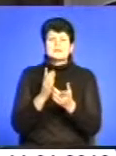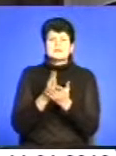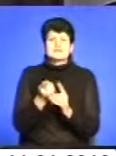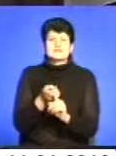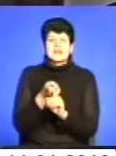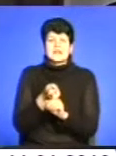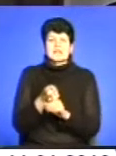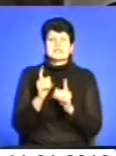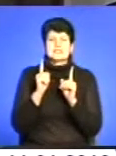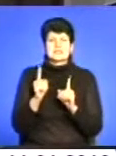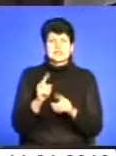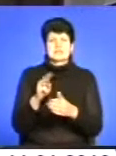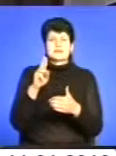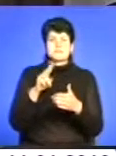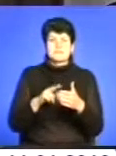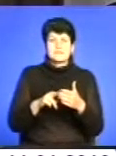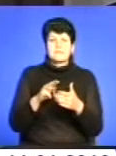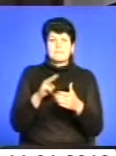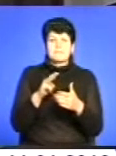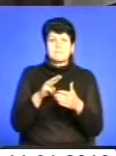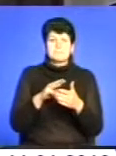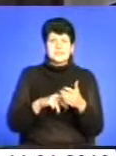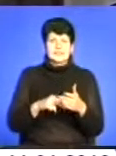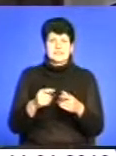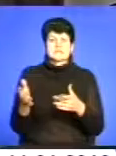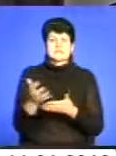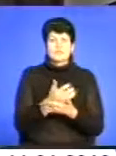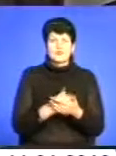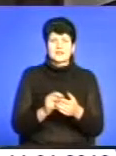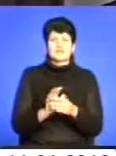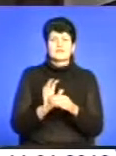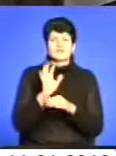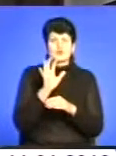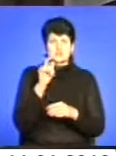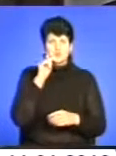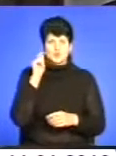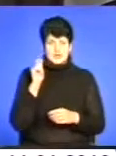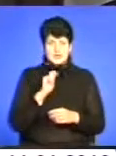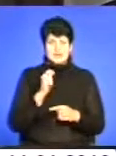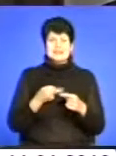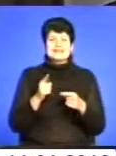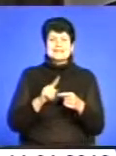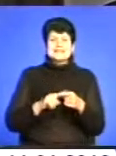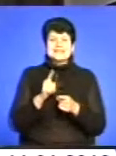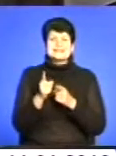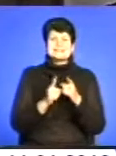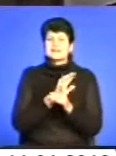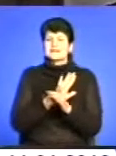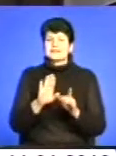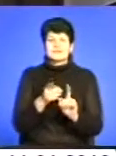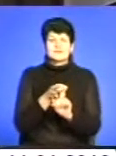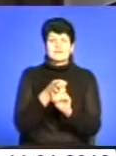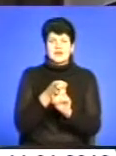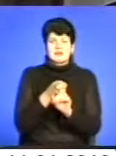зборів, як тих товарів, які вводяться до нас, так і тих товарів, які вводяться з України. Ці зміни не стосуються ні